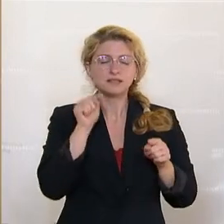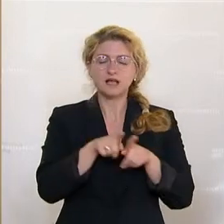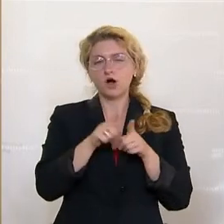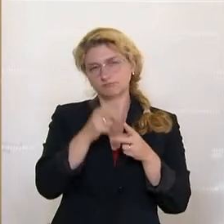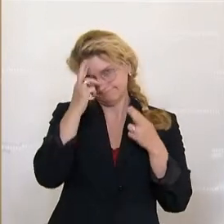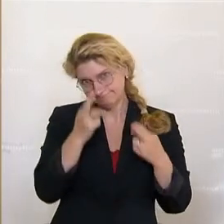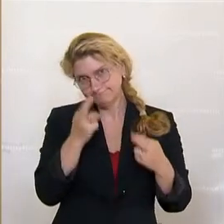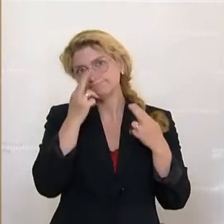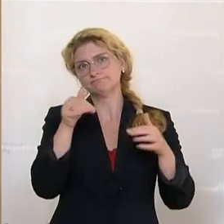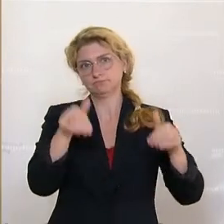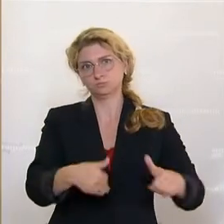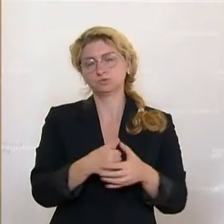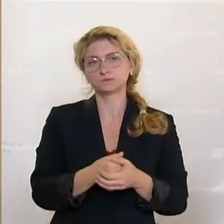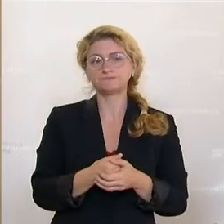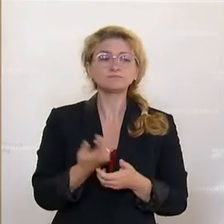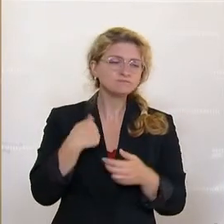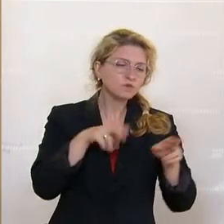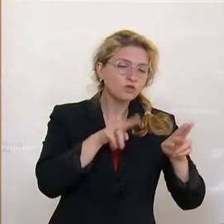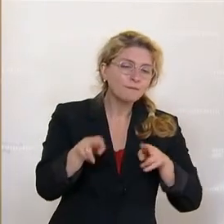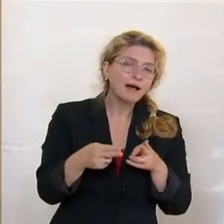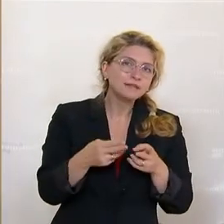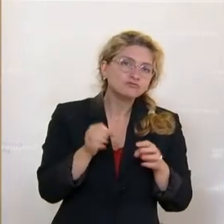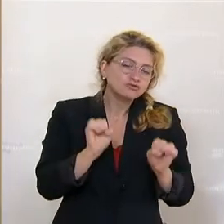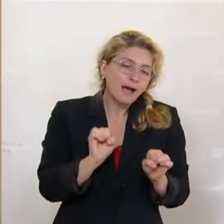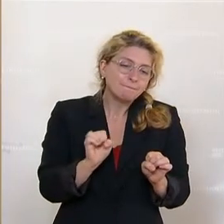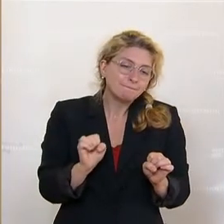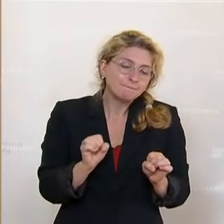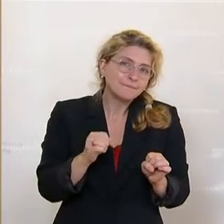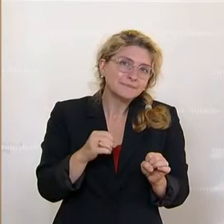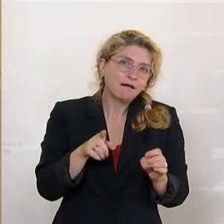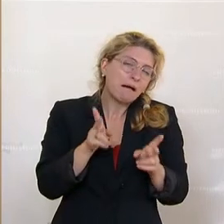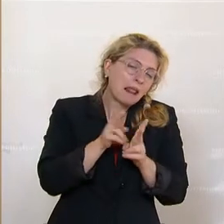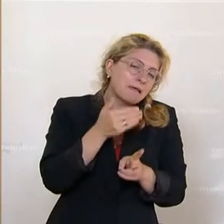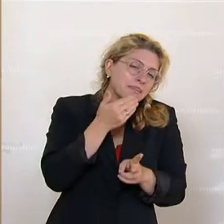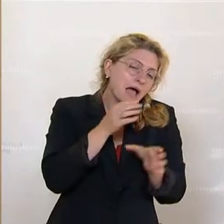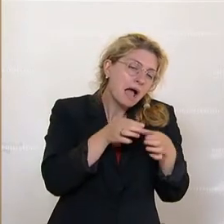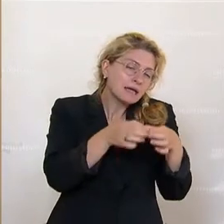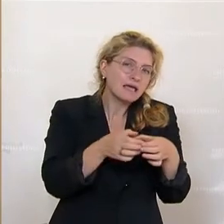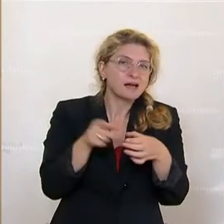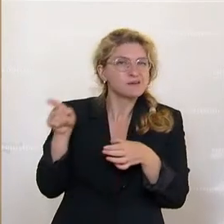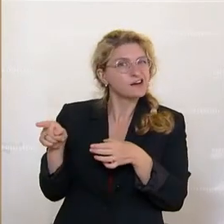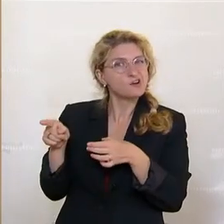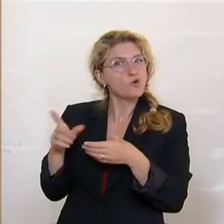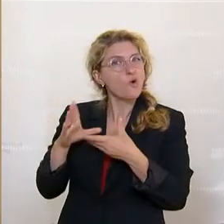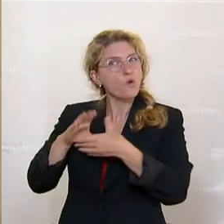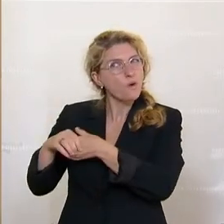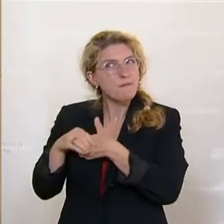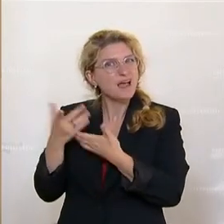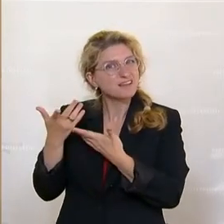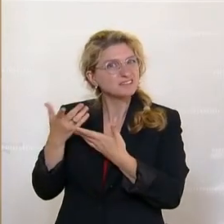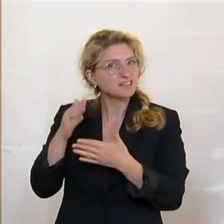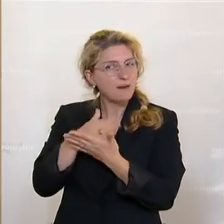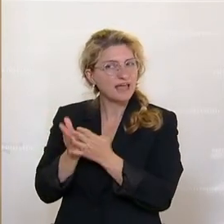sollte. Wir haben normalerweise immer ein kleines Dankeschön gehabt. Das hat die Compliance-Abteilung verboten, dass wir uns